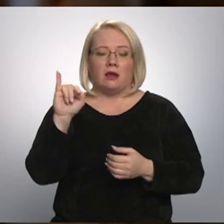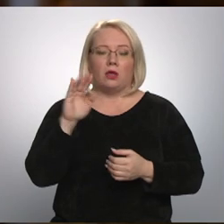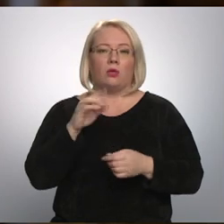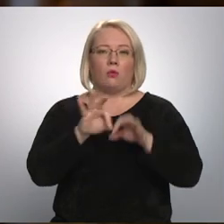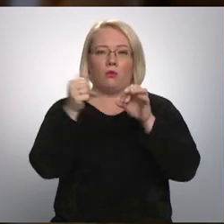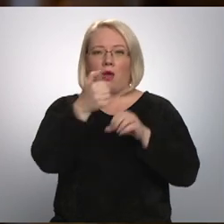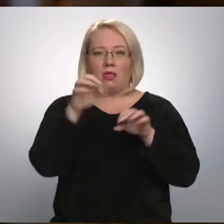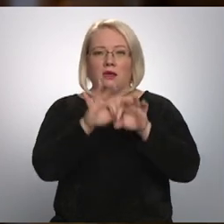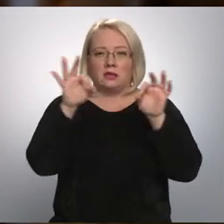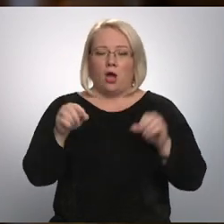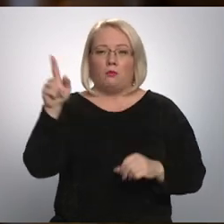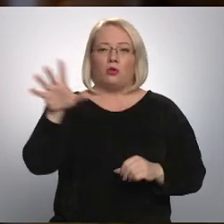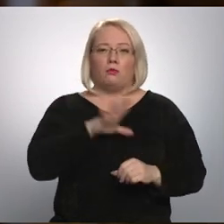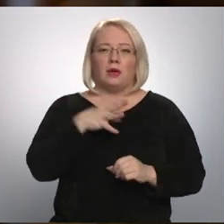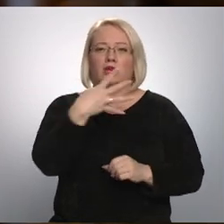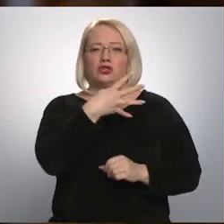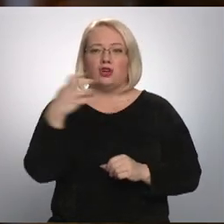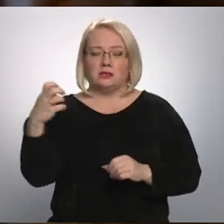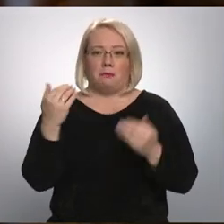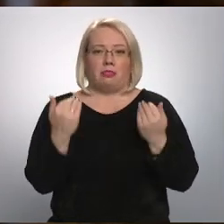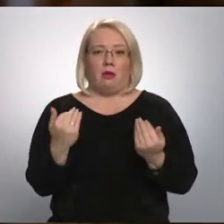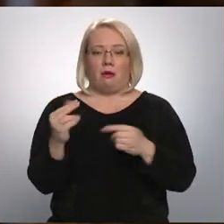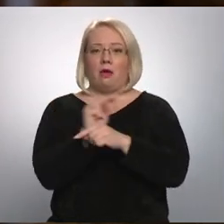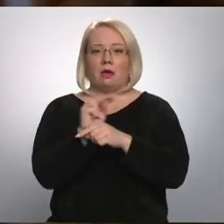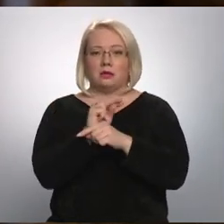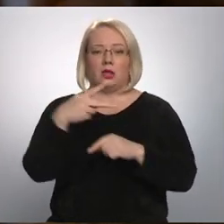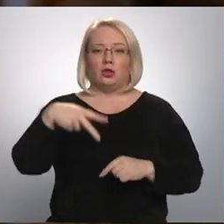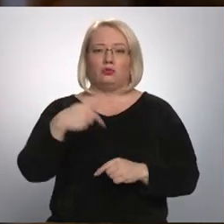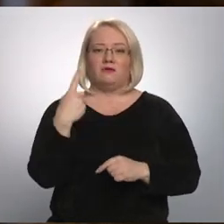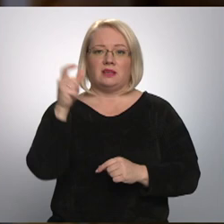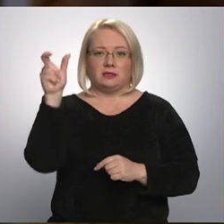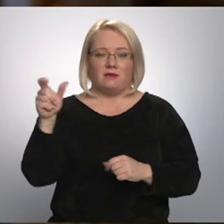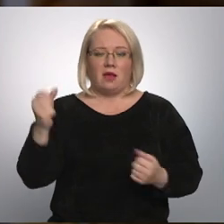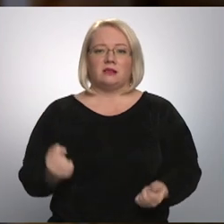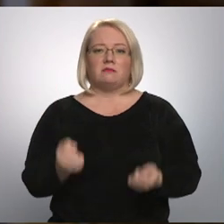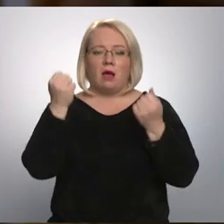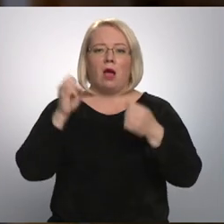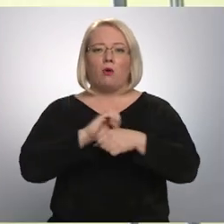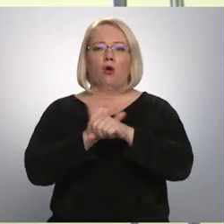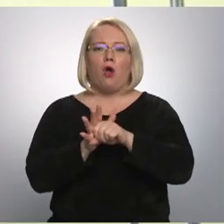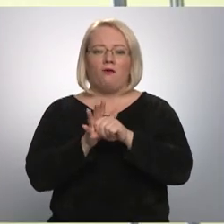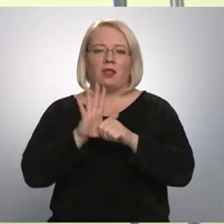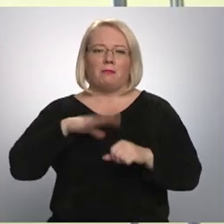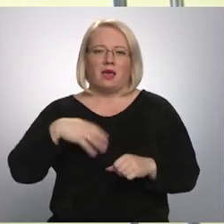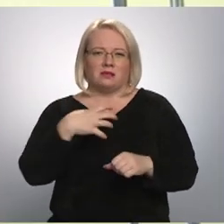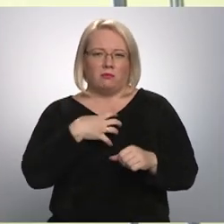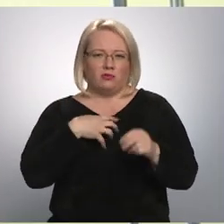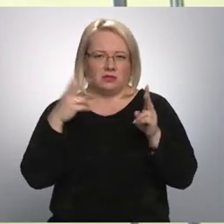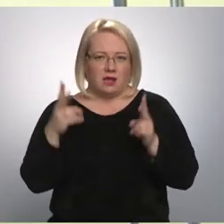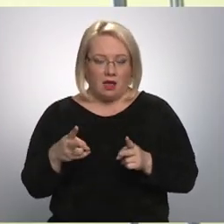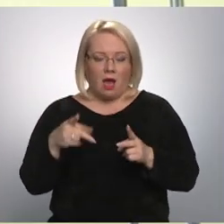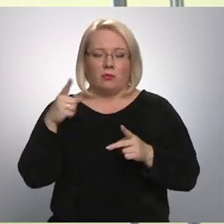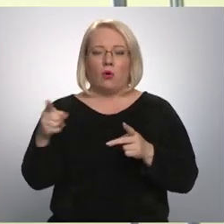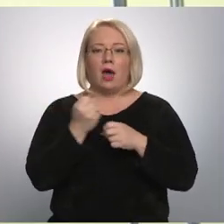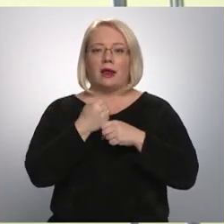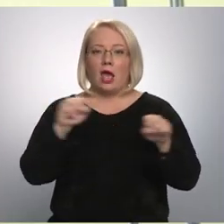sākuma tur bijis vairāk nekā 400, bet pašlaikā ārstējas 21 pacients ar smagām COVID-sekām. Paralēli rehabilitēti